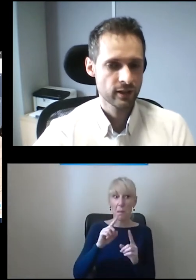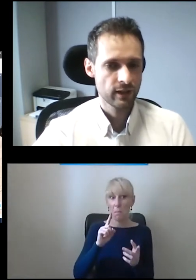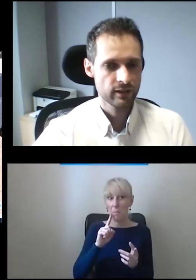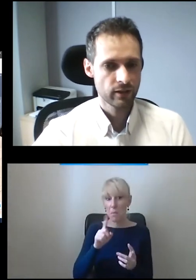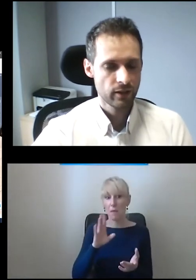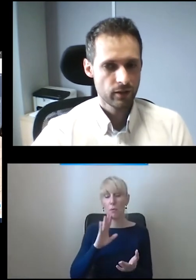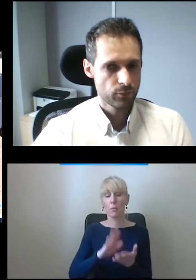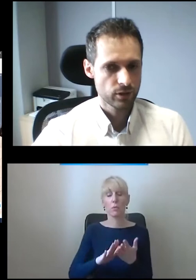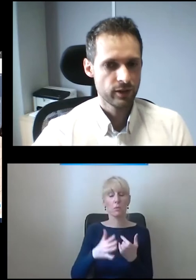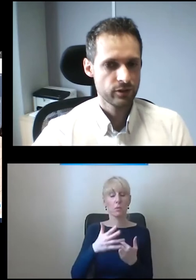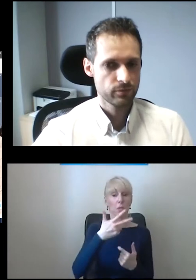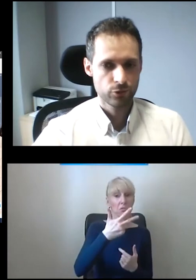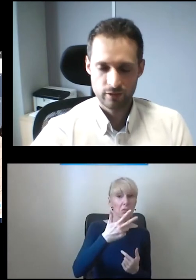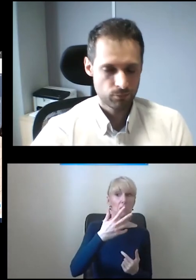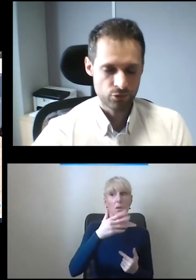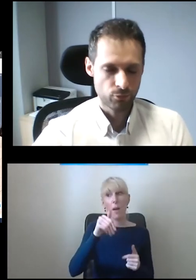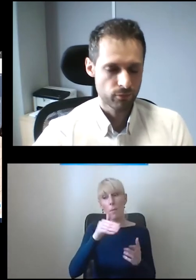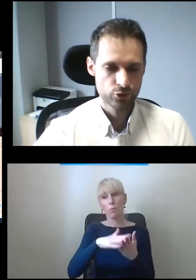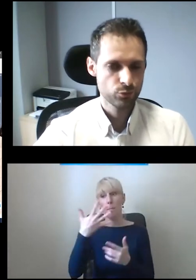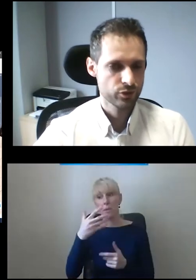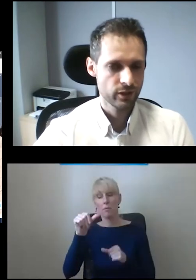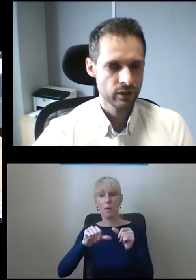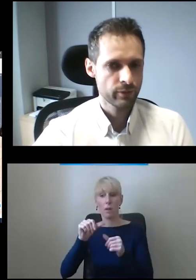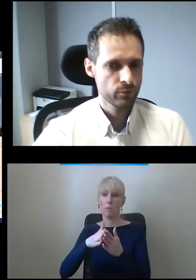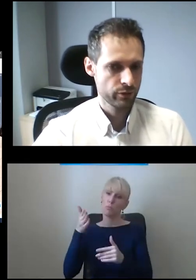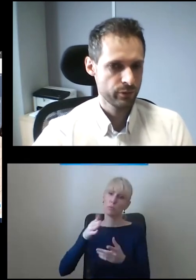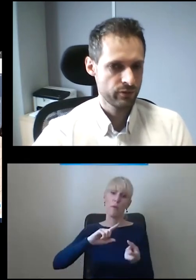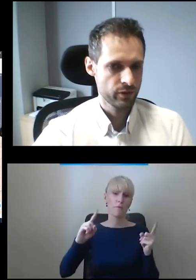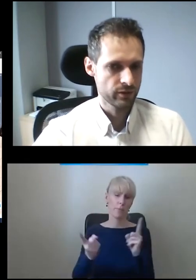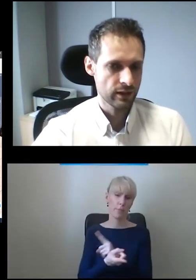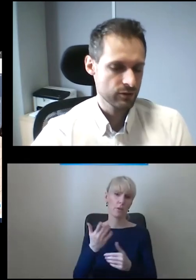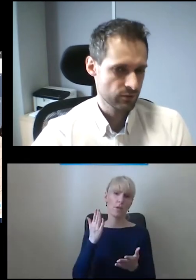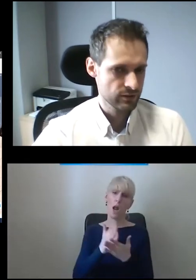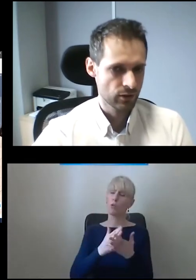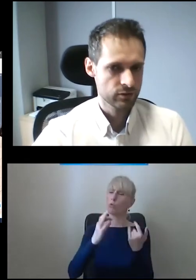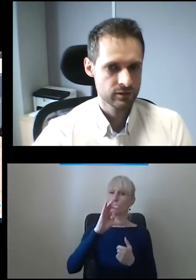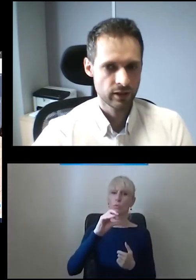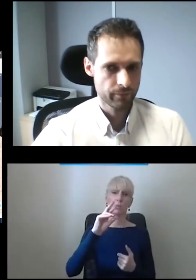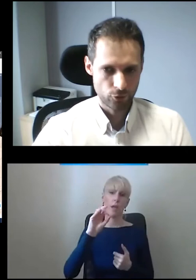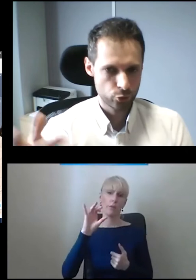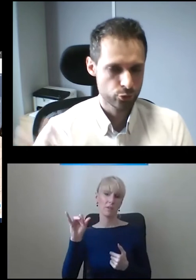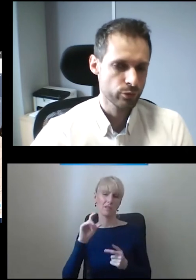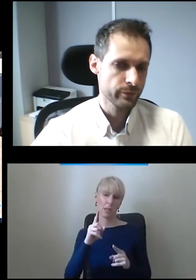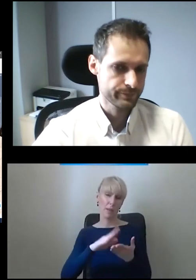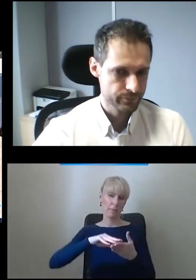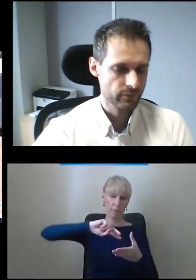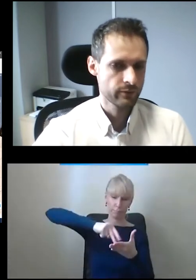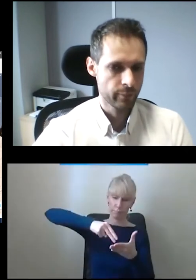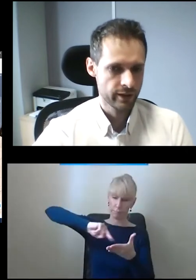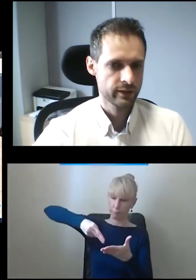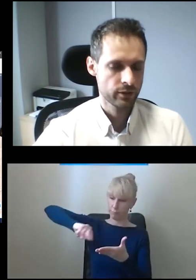3-4 lata, może 5, może dłużej, one będą musiały być wymienione, ale to jest kwestia odkręcenia 8 śrub,